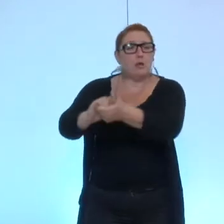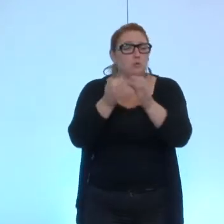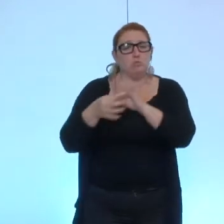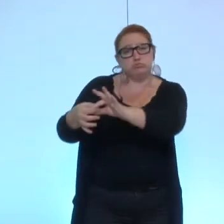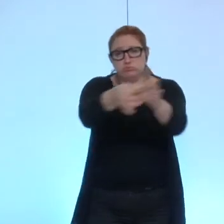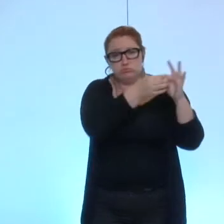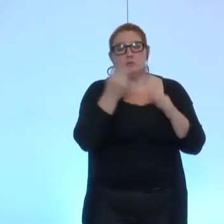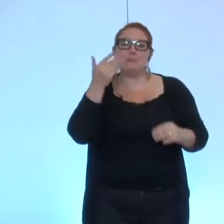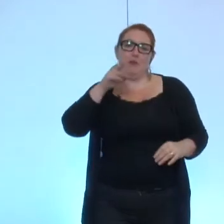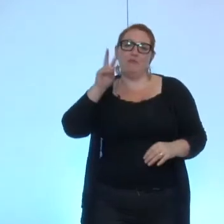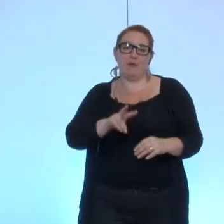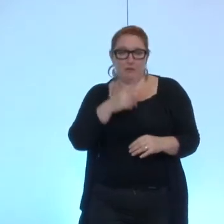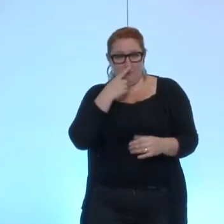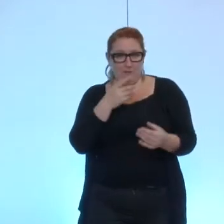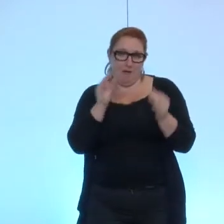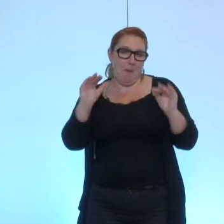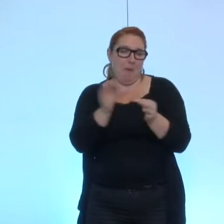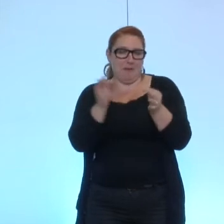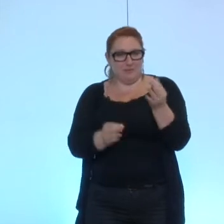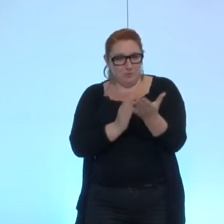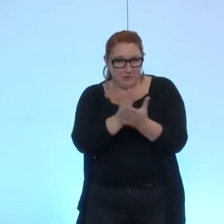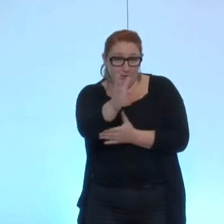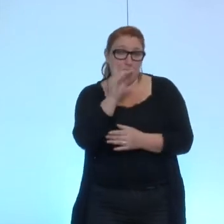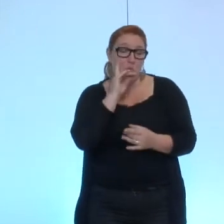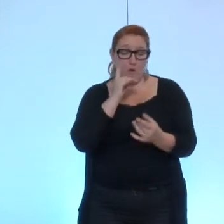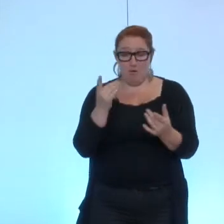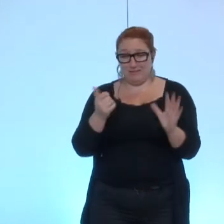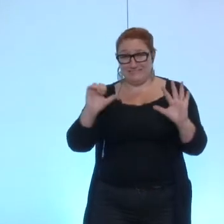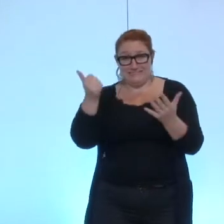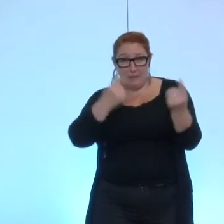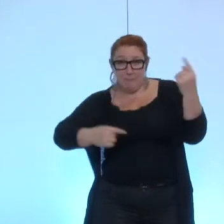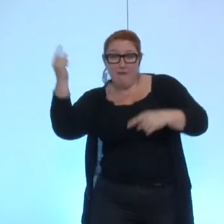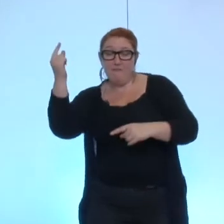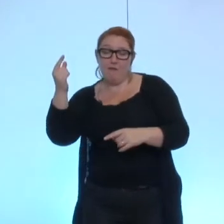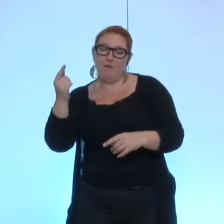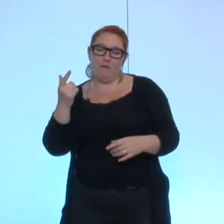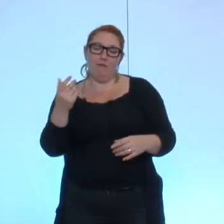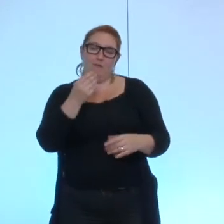direction quand on voit les chiffres d'évolution des passages en 6ème des enfants monsieur Brond